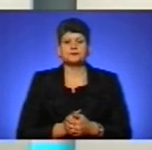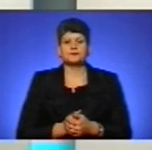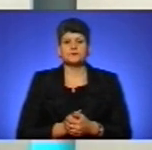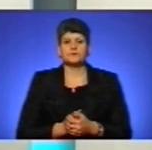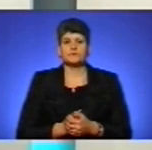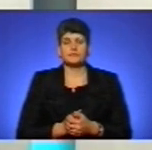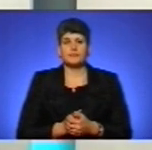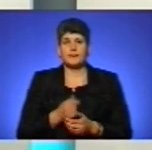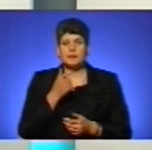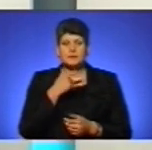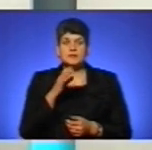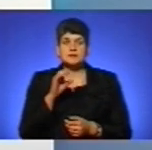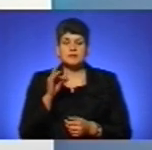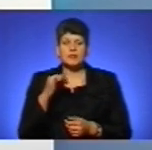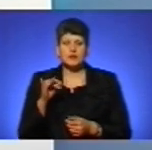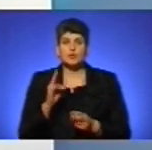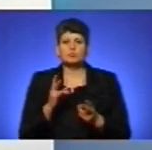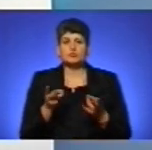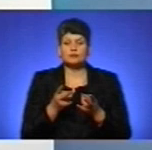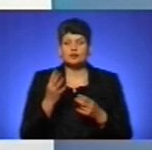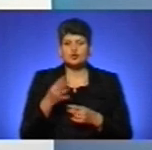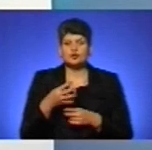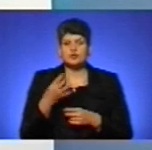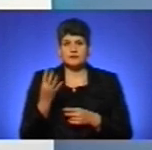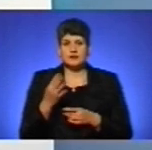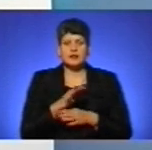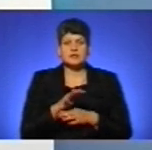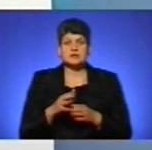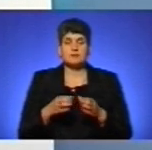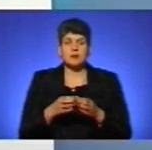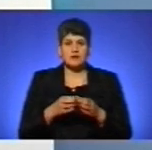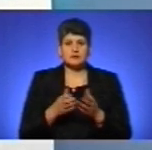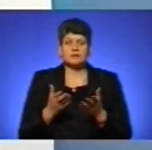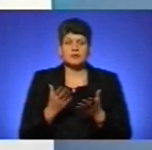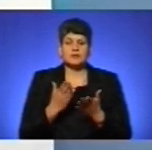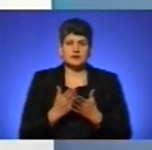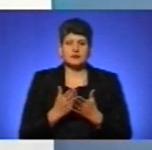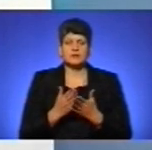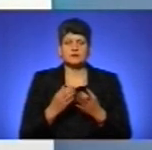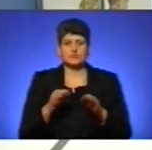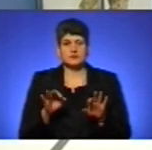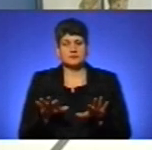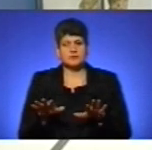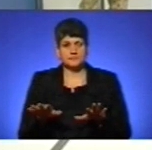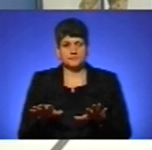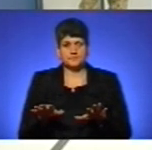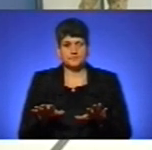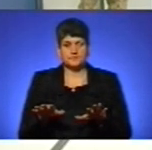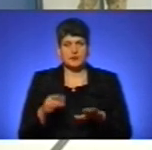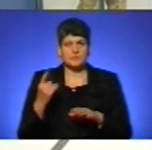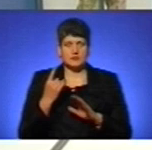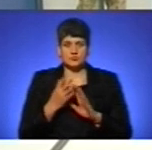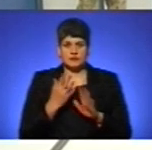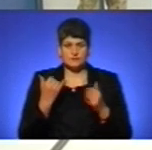Пане Сергію, кого потребує наразі 44-та артилерійська бригада? Які є вакансії? Значить, в першу чергу ми